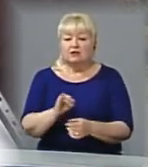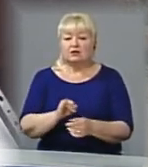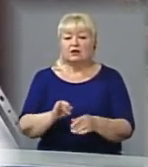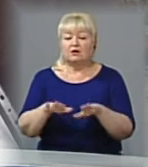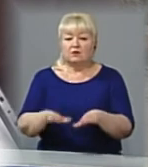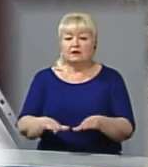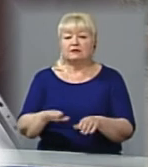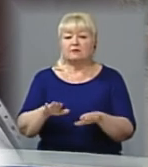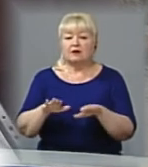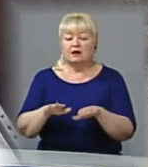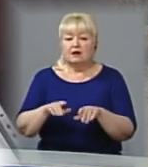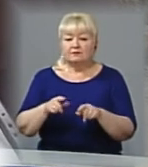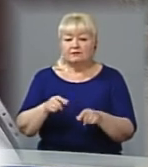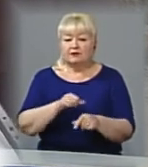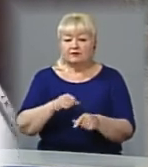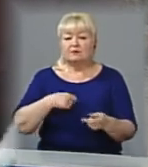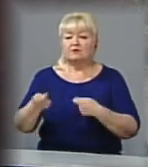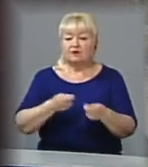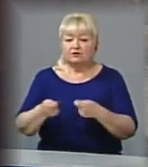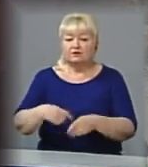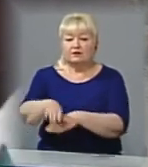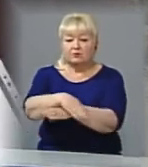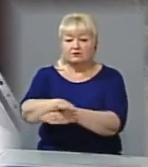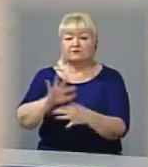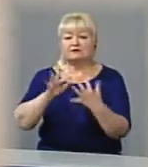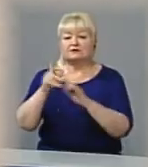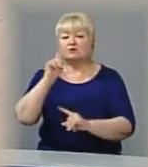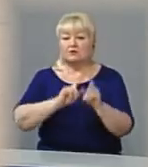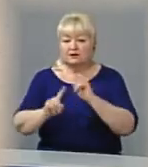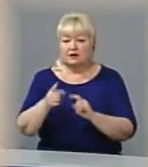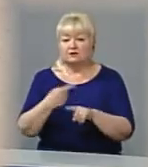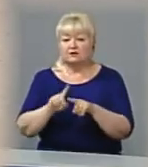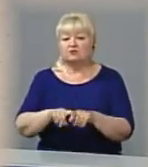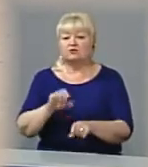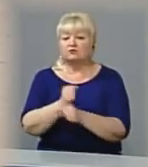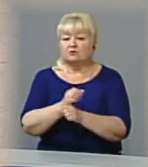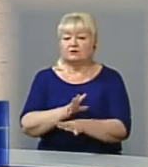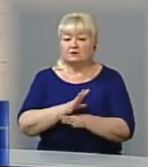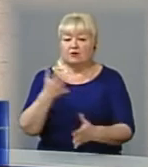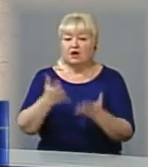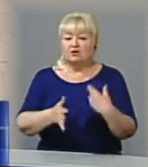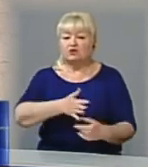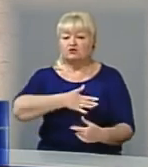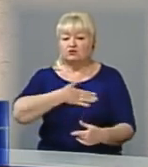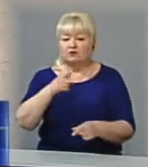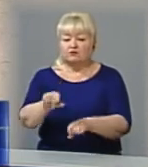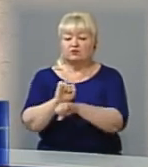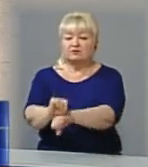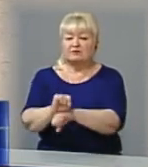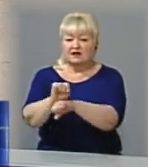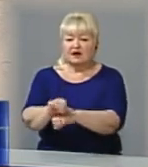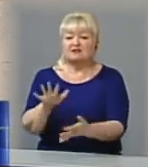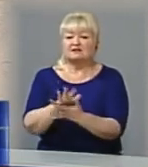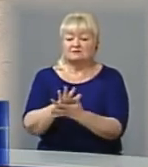місцевого самоврядування, це постоматівської міської ради. Цього всього зробленого не було. Якщо довгий час зберігати сміття, воно забруднюється в грунті,